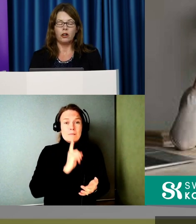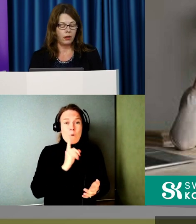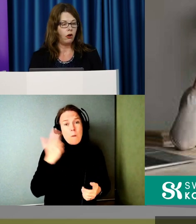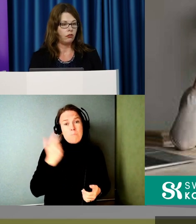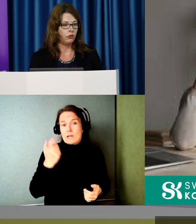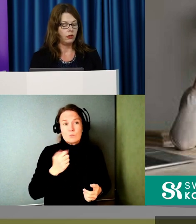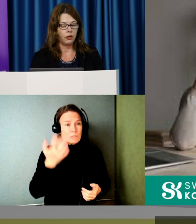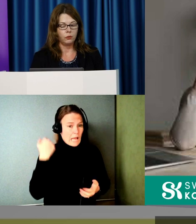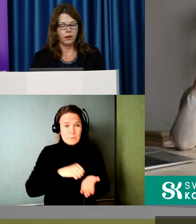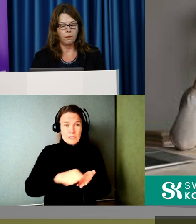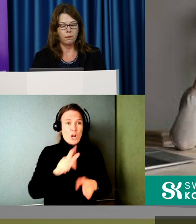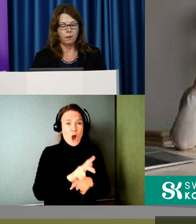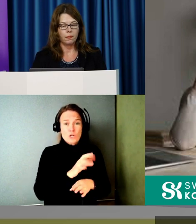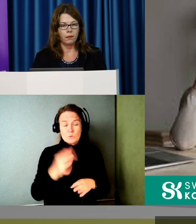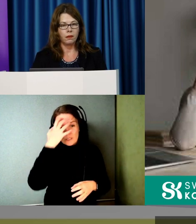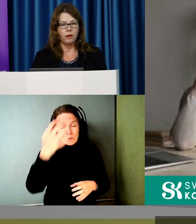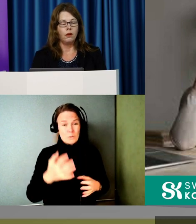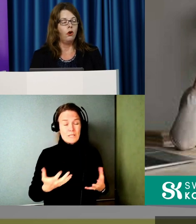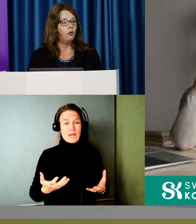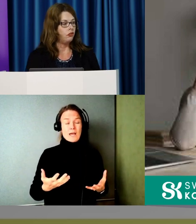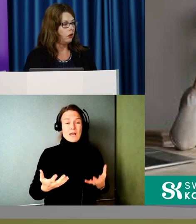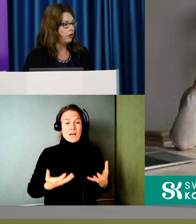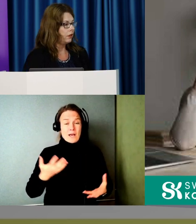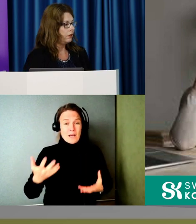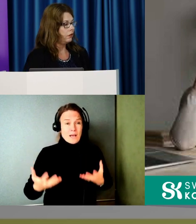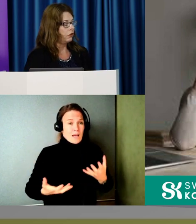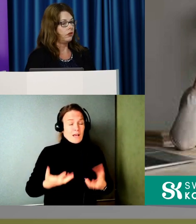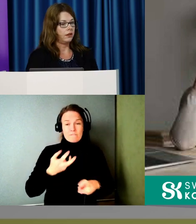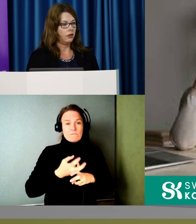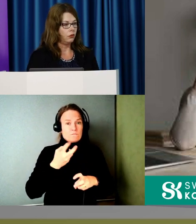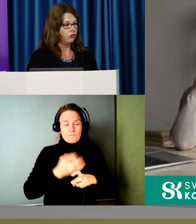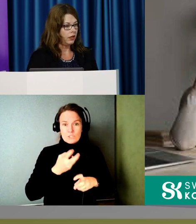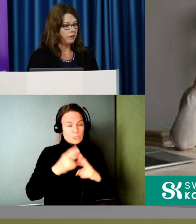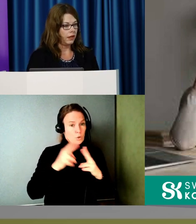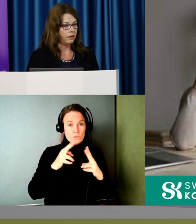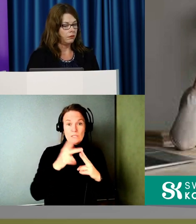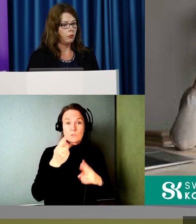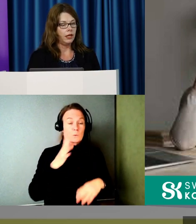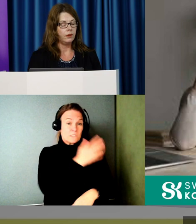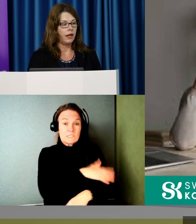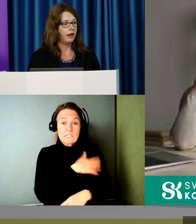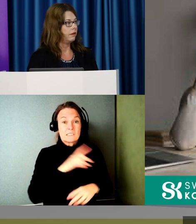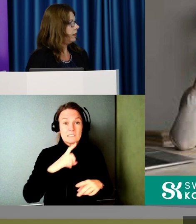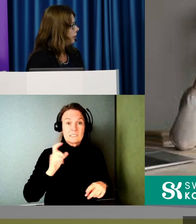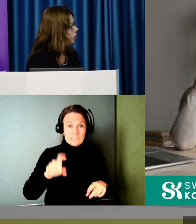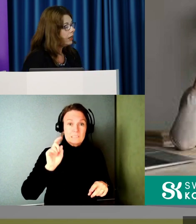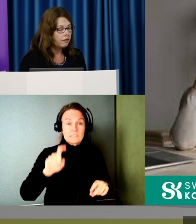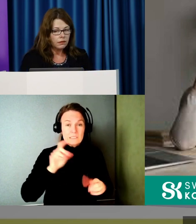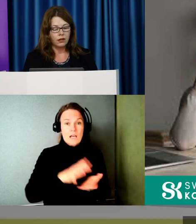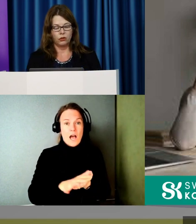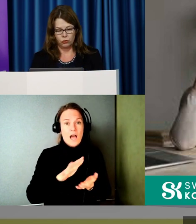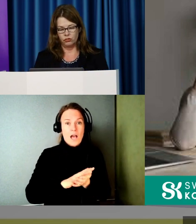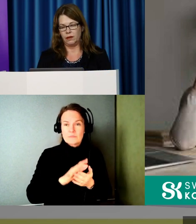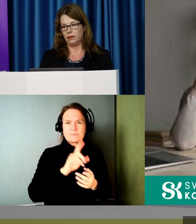betala de här 1800 kronorna. Hon försöker kontakta kundtjänsten. Problemet är att innan hon